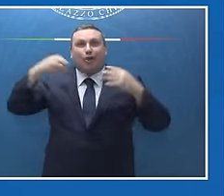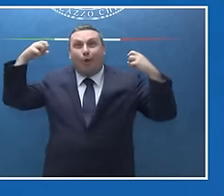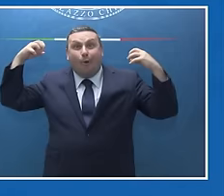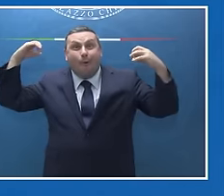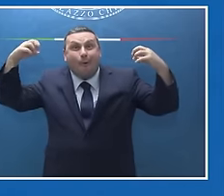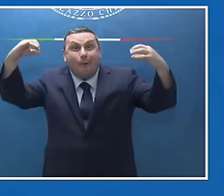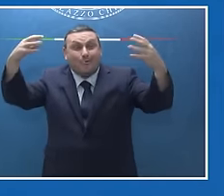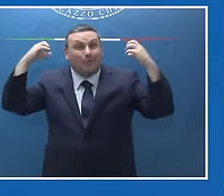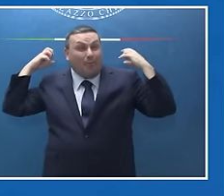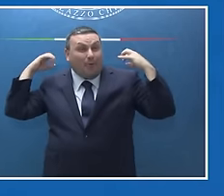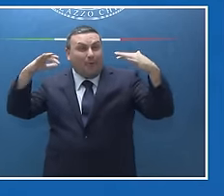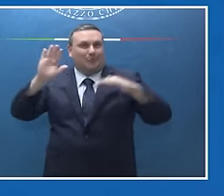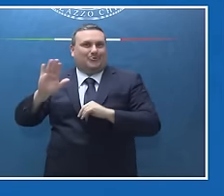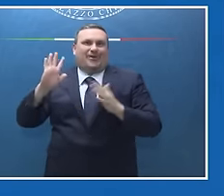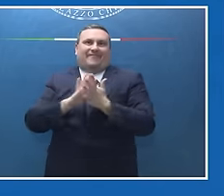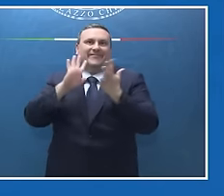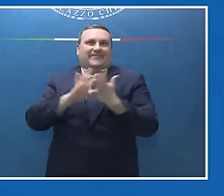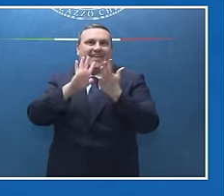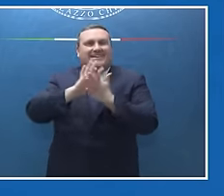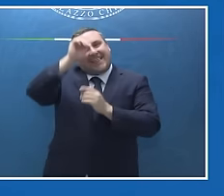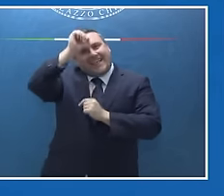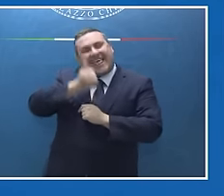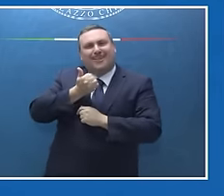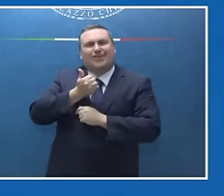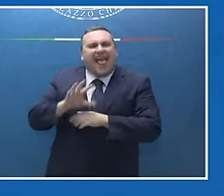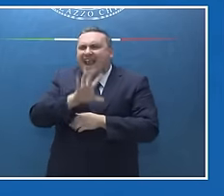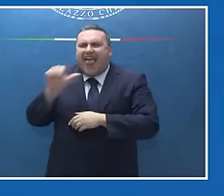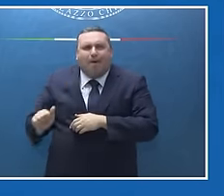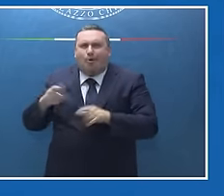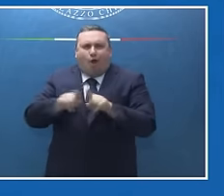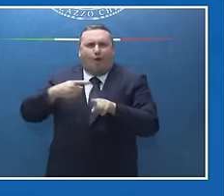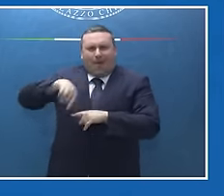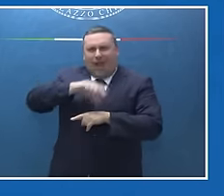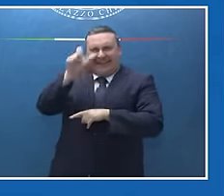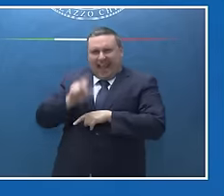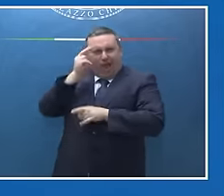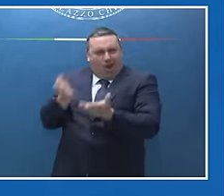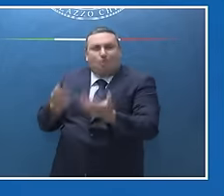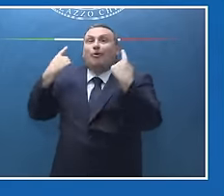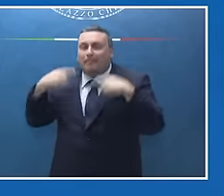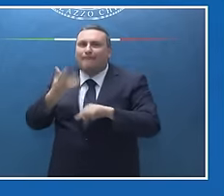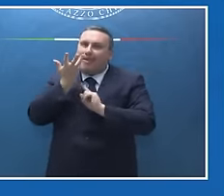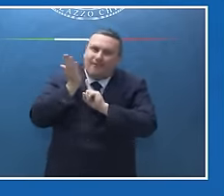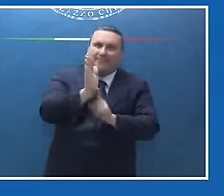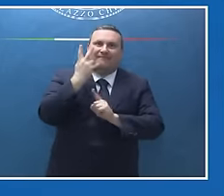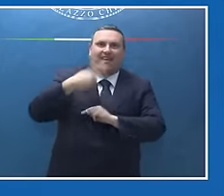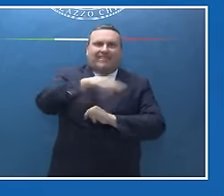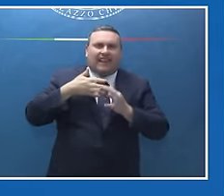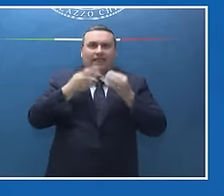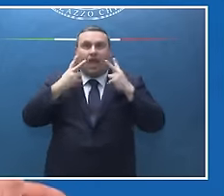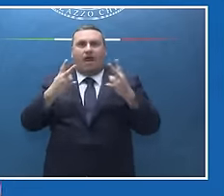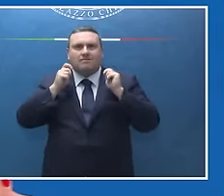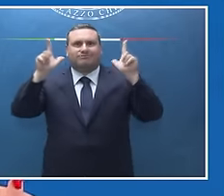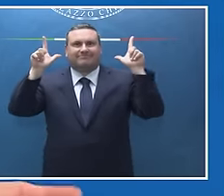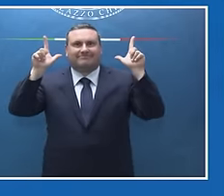che si mettono nelle feste religiose, c'era la Puglia come la conosciamo noi, la conoscono i pugliesi